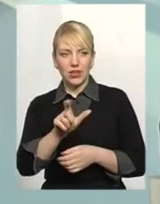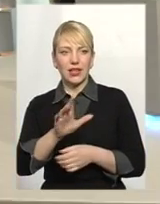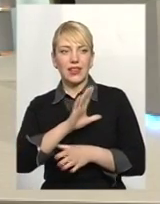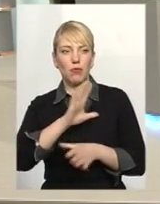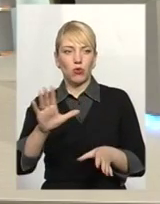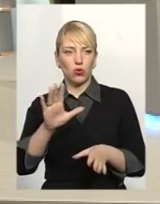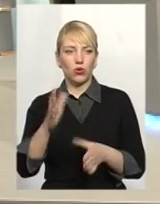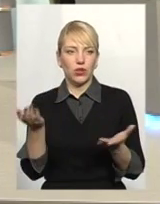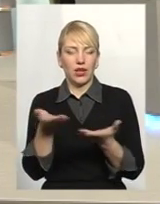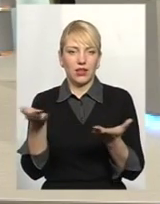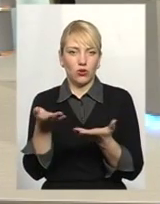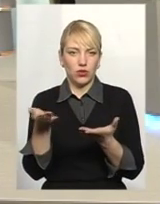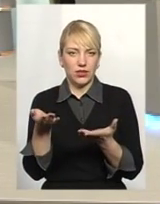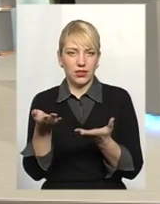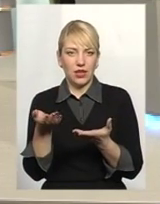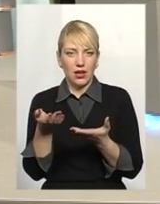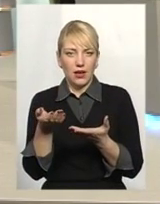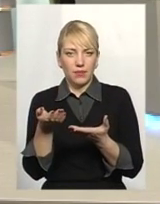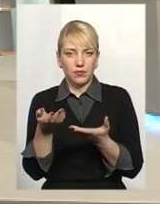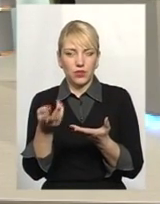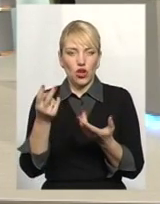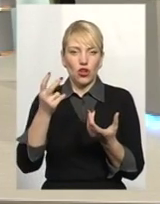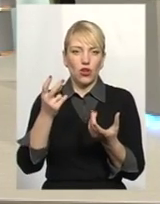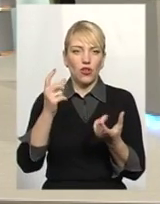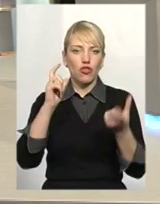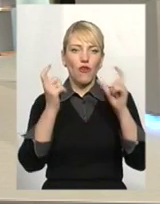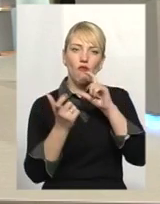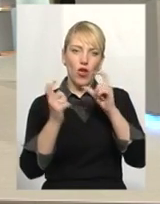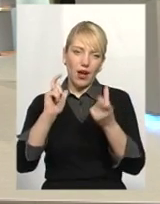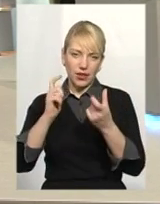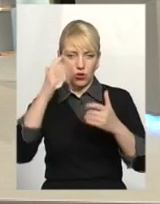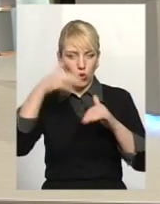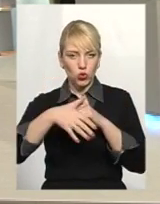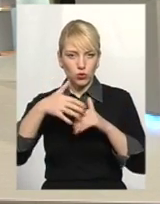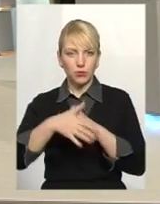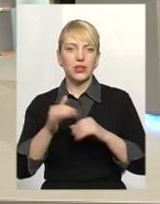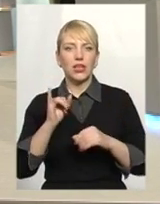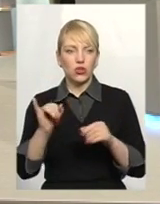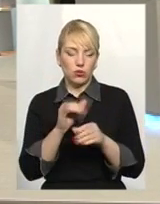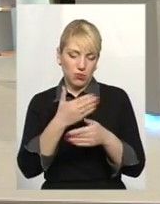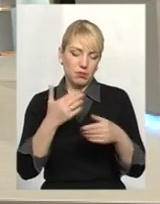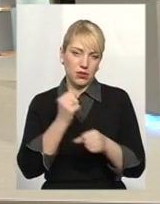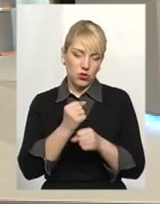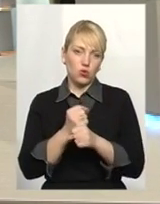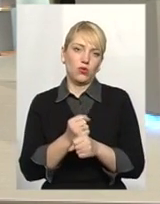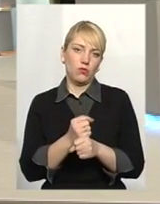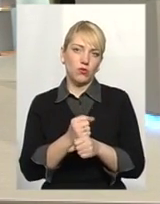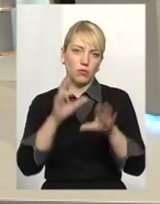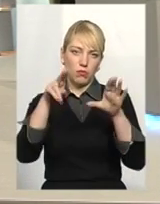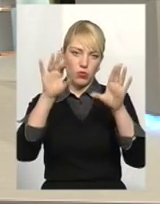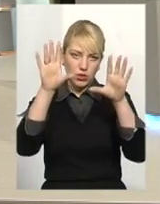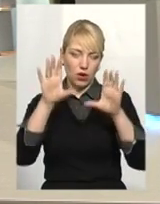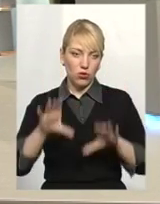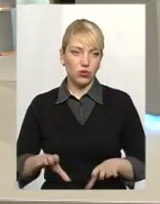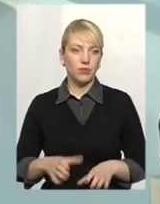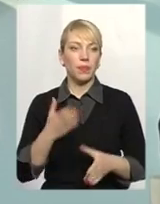було якихось двояких розумінь, щоб ми, скажімо, підтвердили, що ми дійсно діємо в рамках закону. Дай телефон, запишу. Ну,